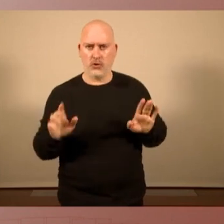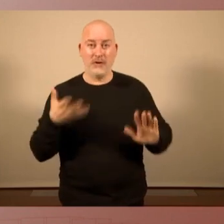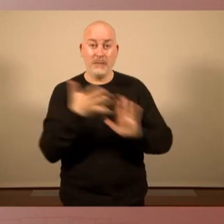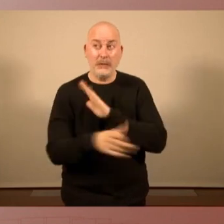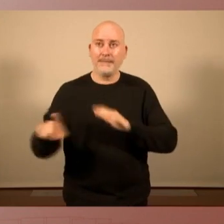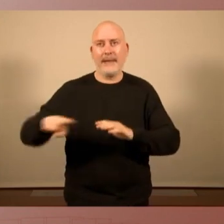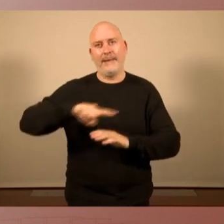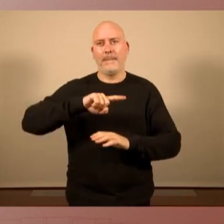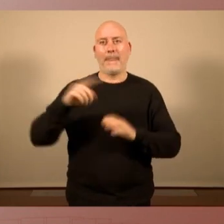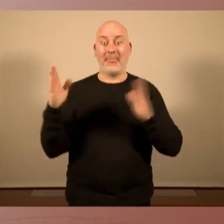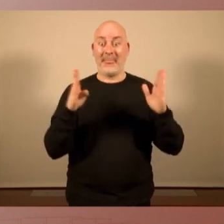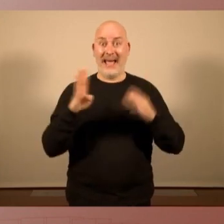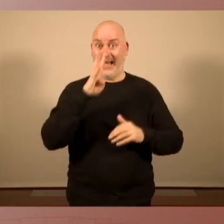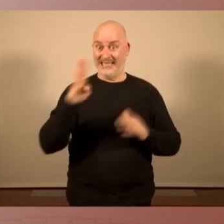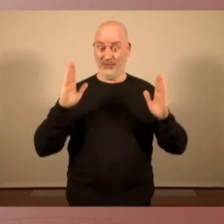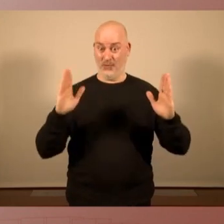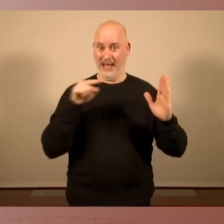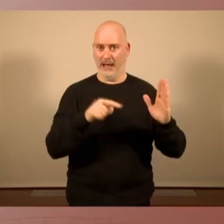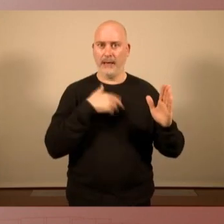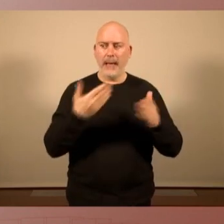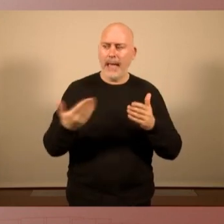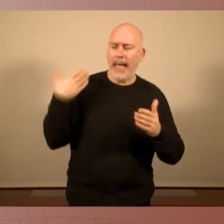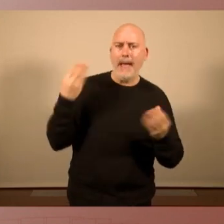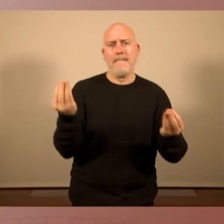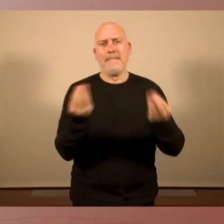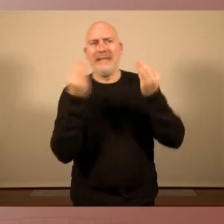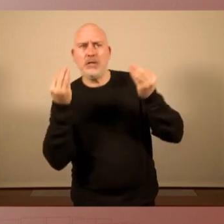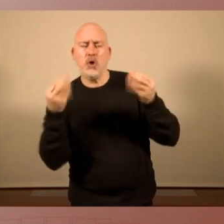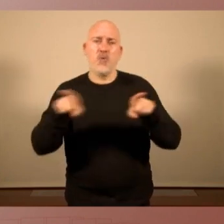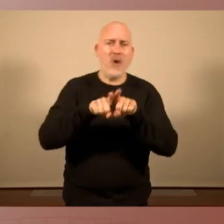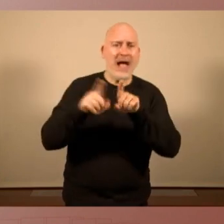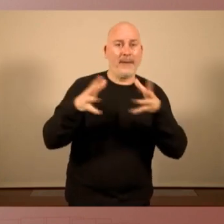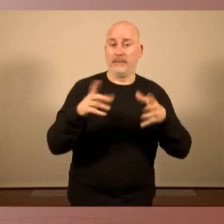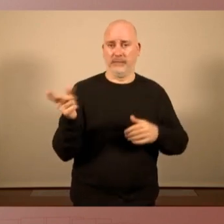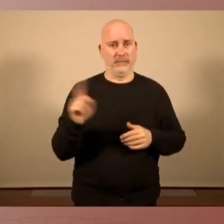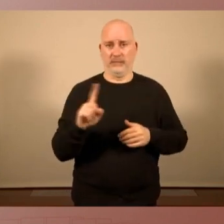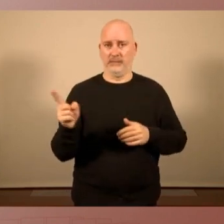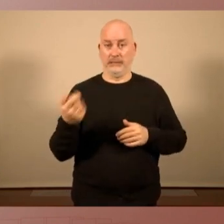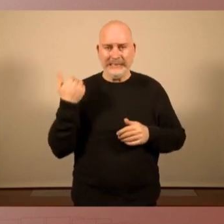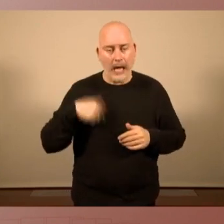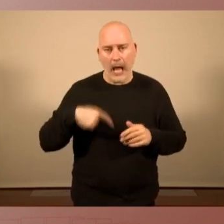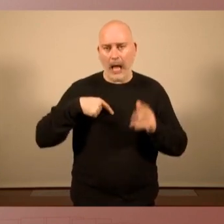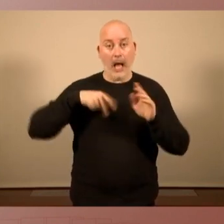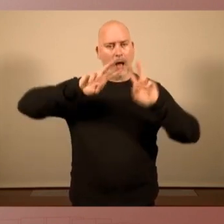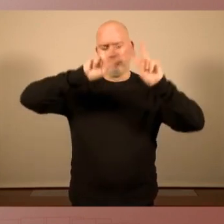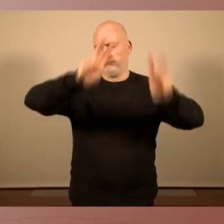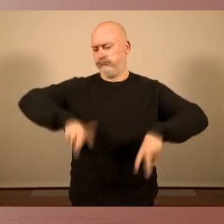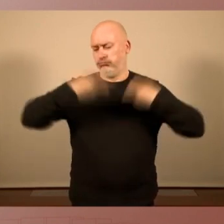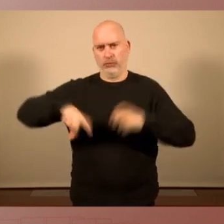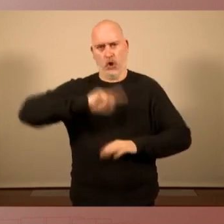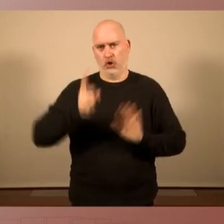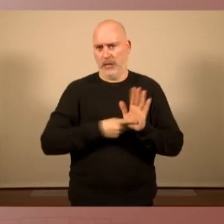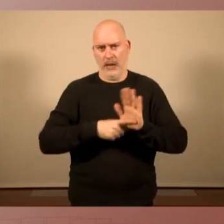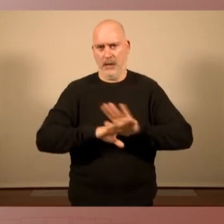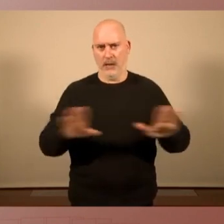que les coses es facin millor que abans, igual però millor, sinó que el que venim és a fer una esmena a la totalitat. El que venim és a impugnar